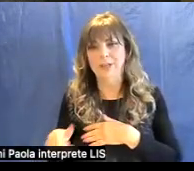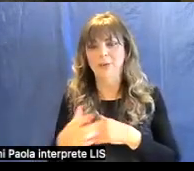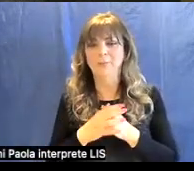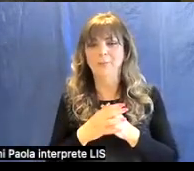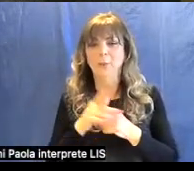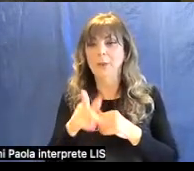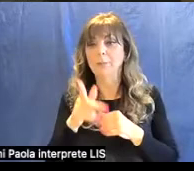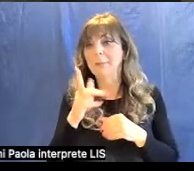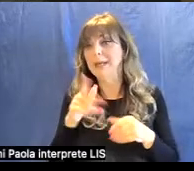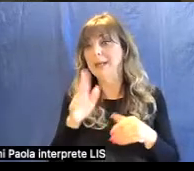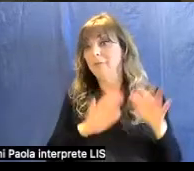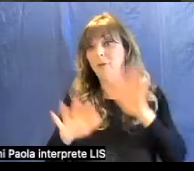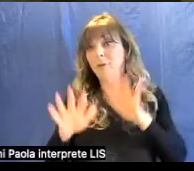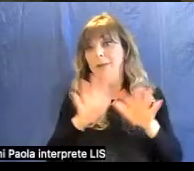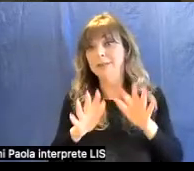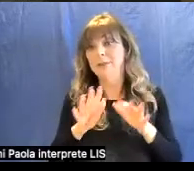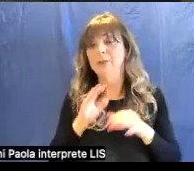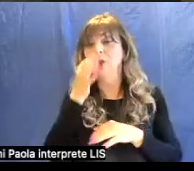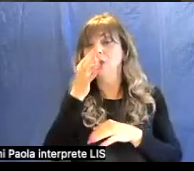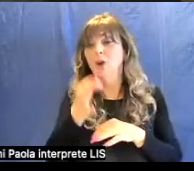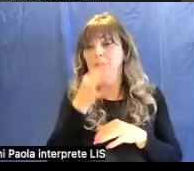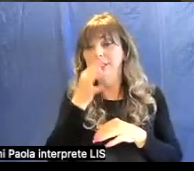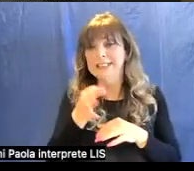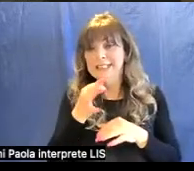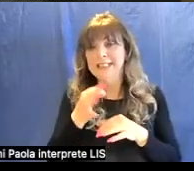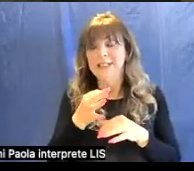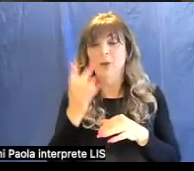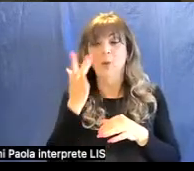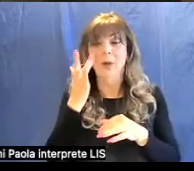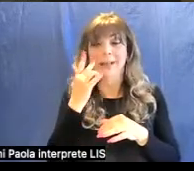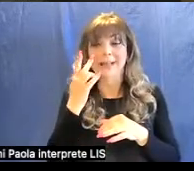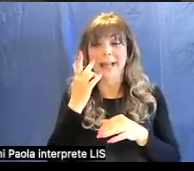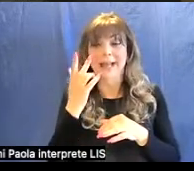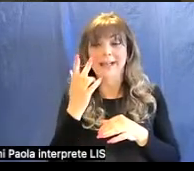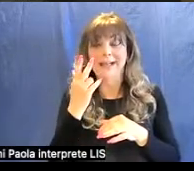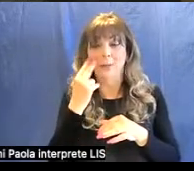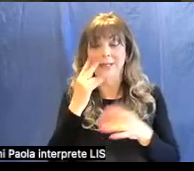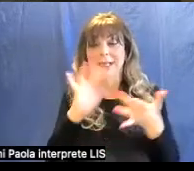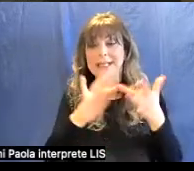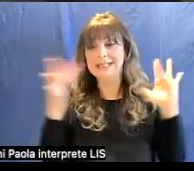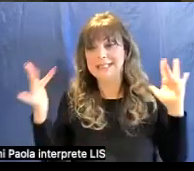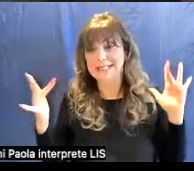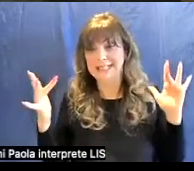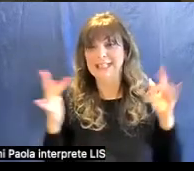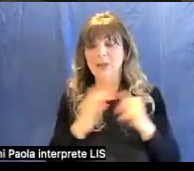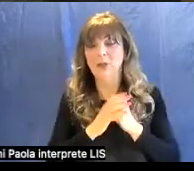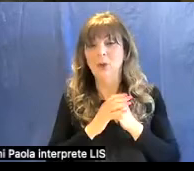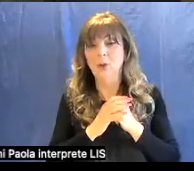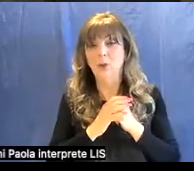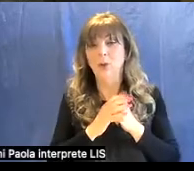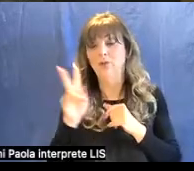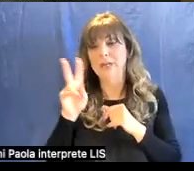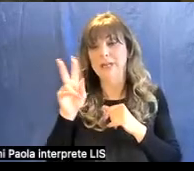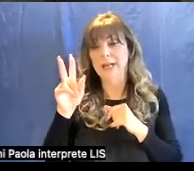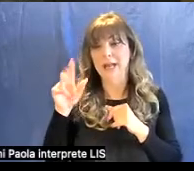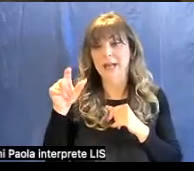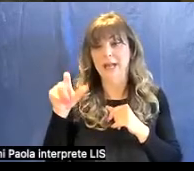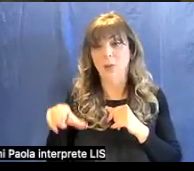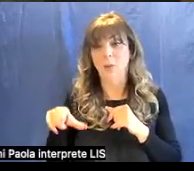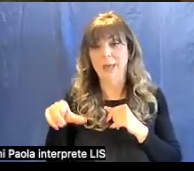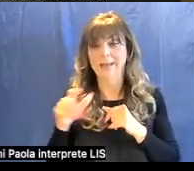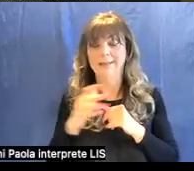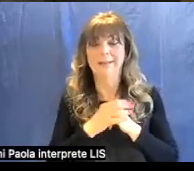informazioni sulla visita vi consiglio di andare sul sito di Villa La Quiete e